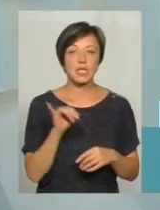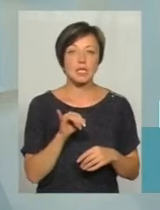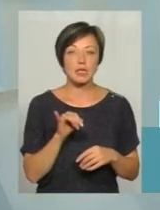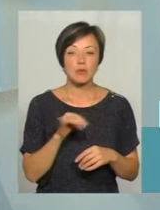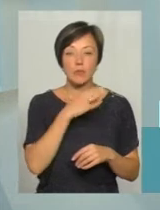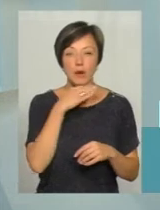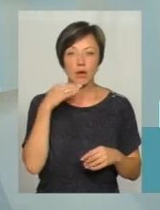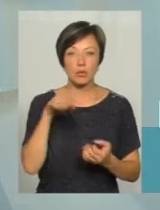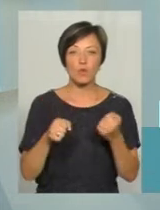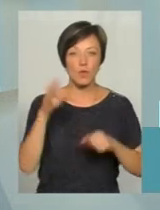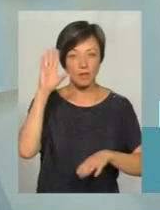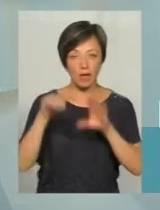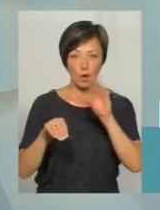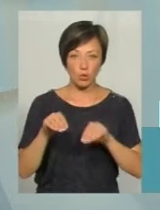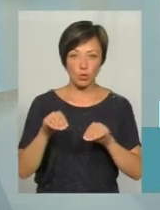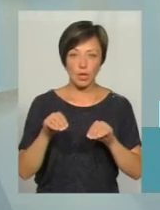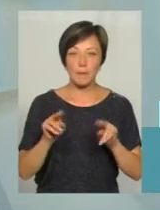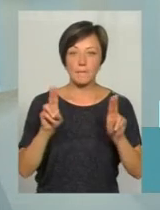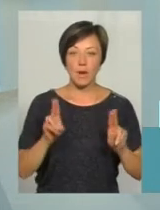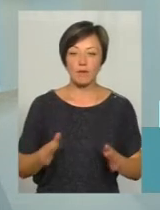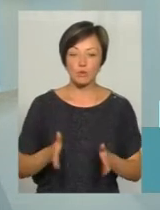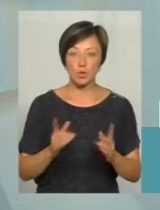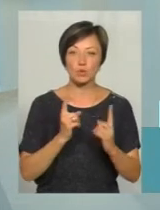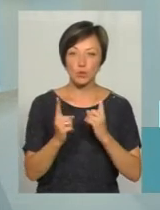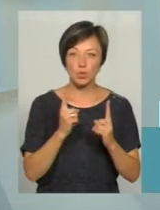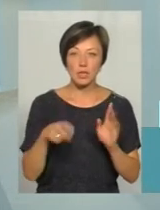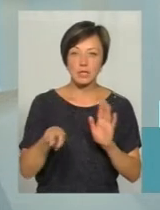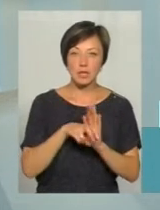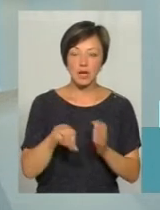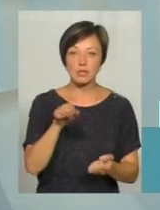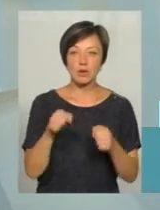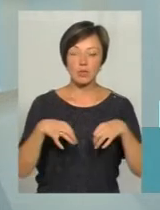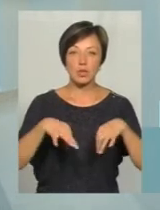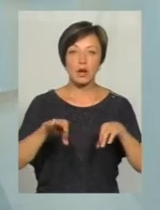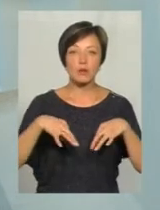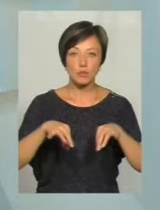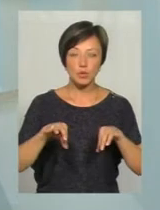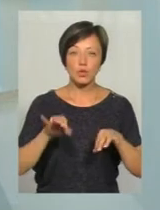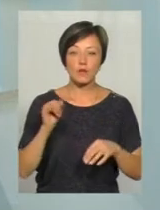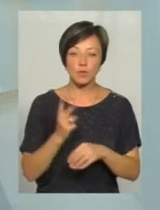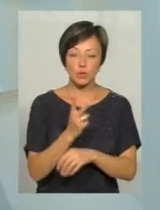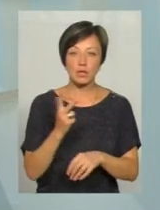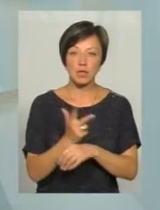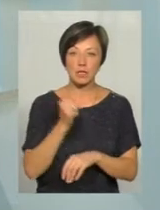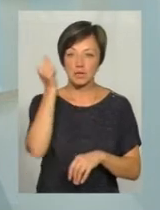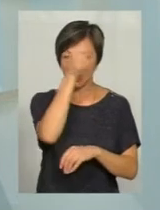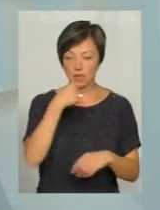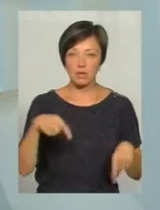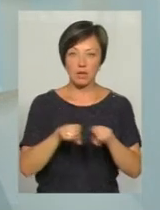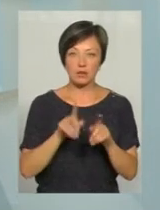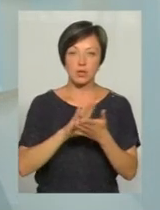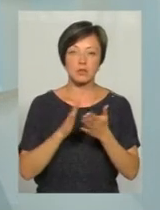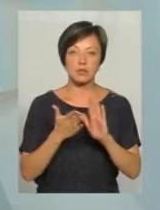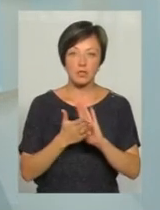кількість водій внехтують правилами дорожнього руху і сідають за кермо транспортного засобу, і в друге, в третє за рік також в стані